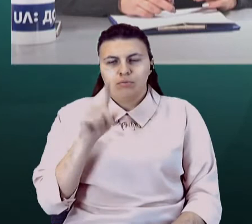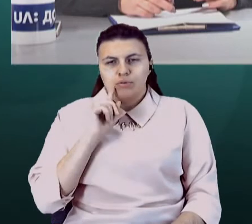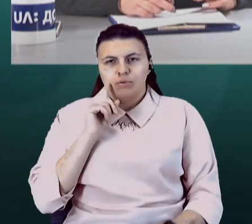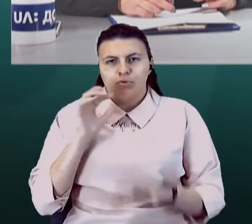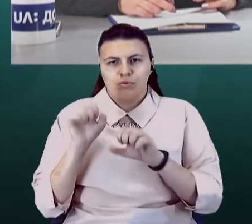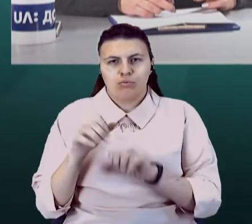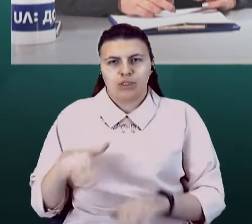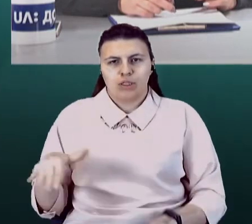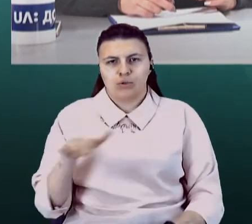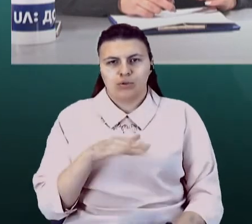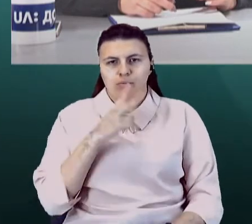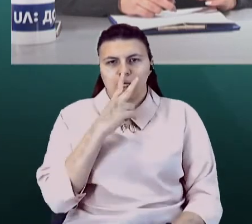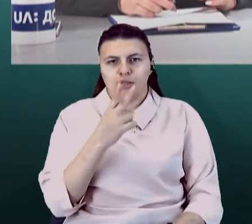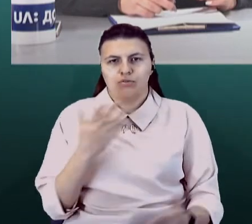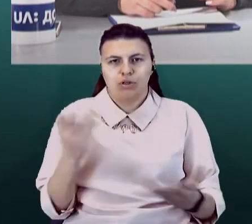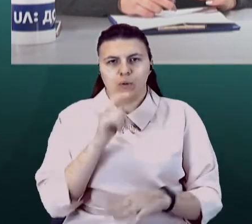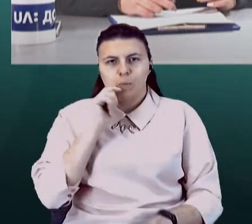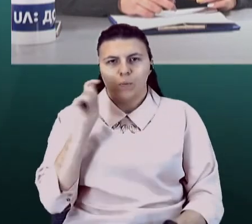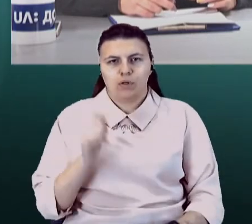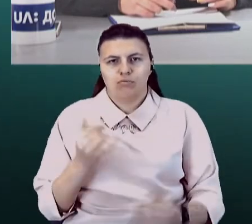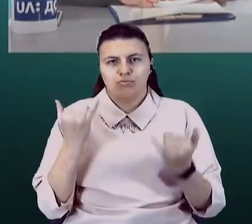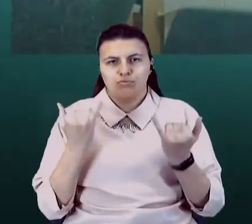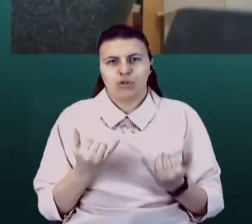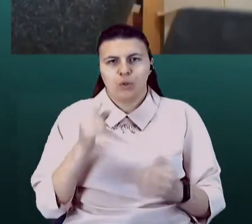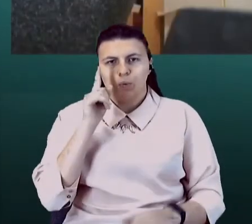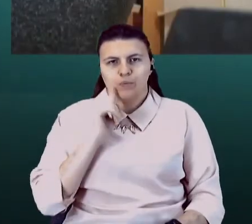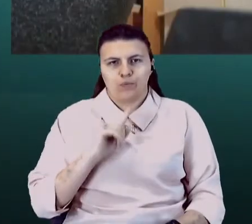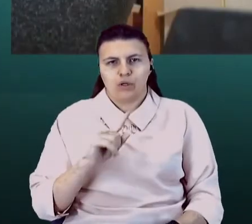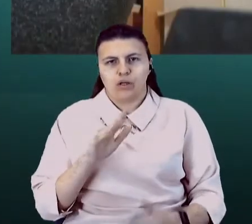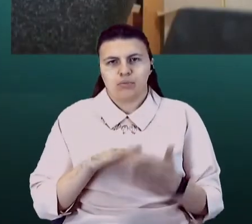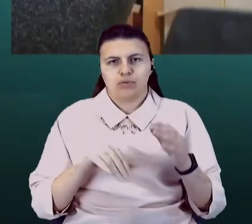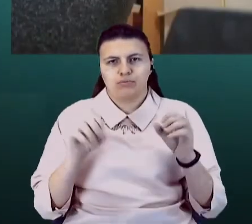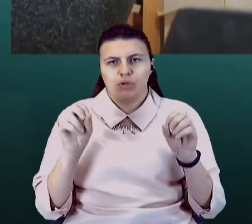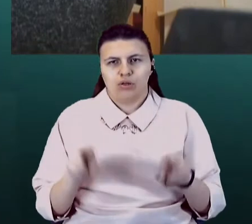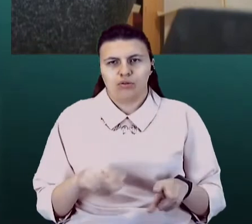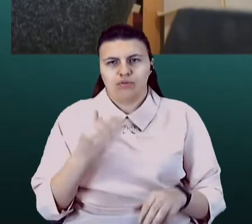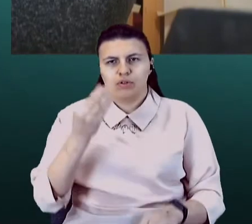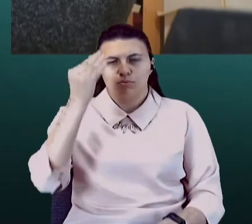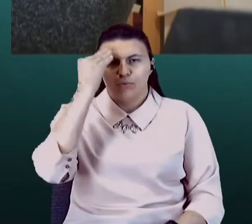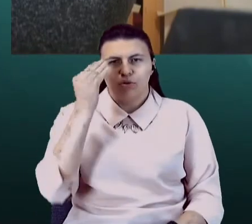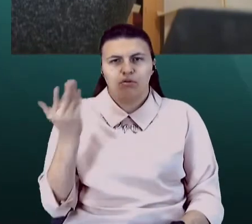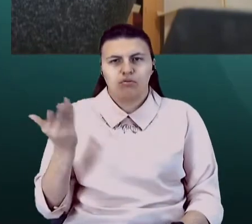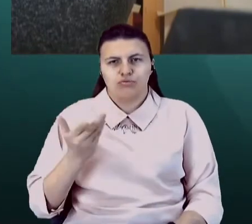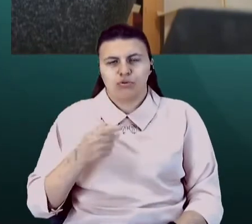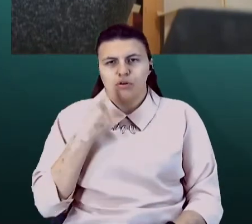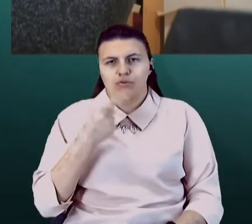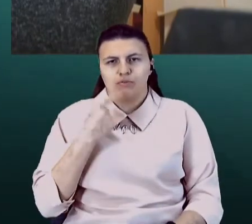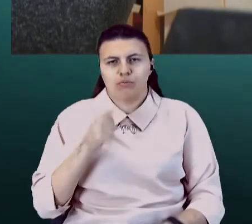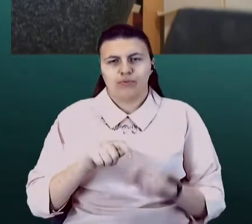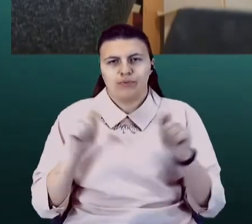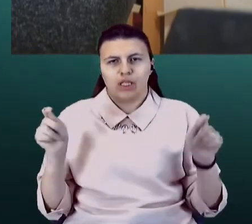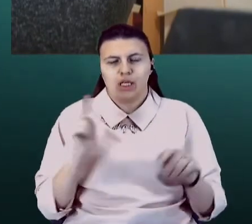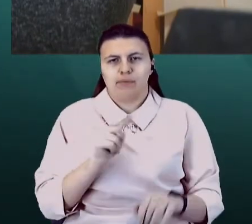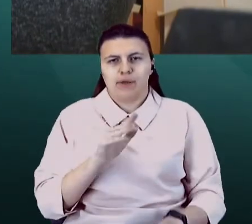територій бачили, яка Україна сучасна, комфортна та безпечна. На ваш погляд, для чого говорити про відкриття КПВВ і